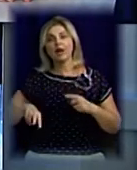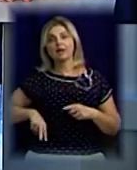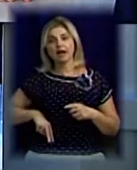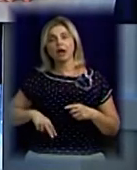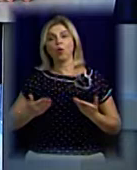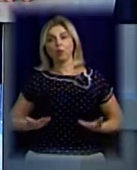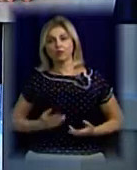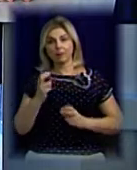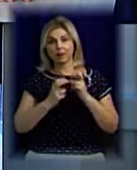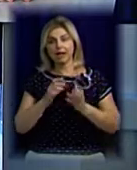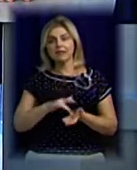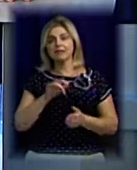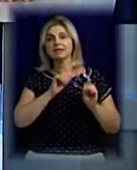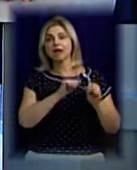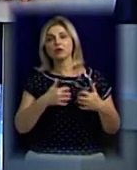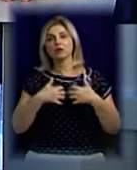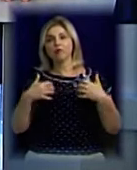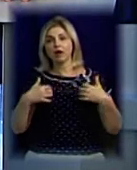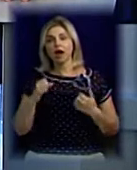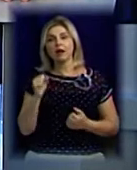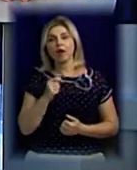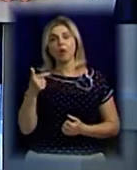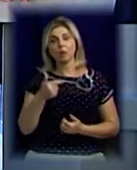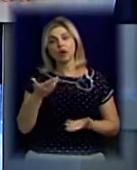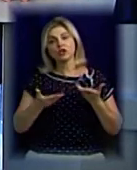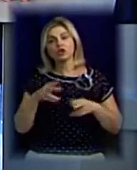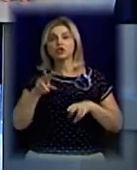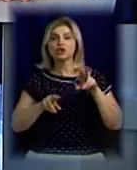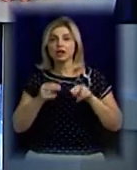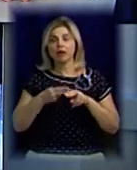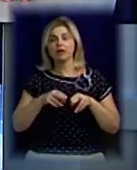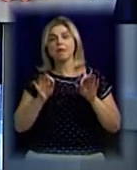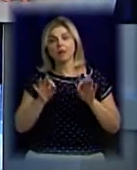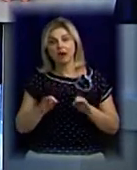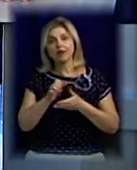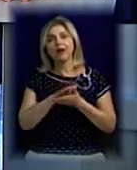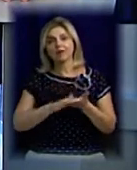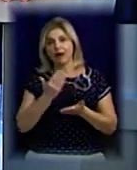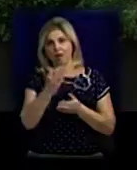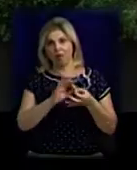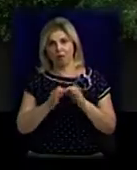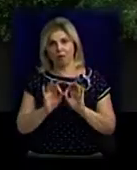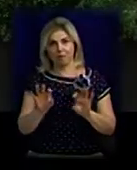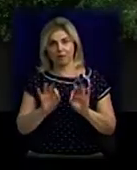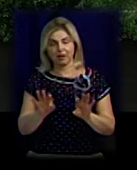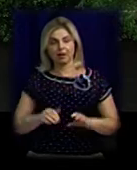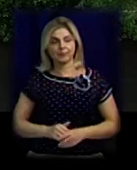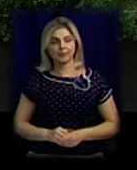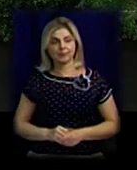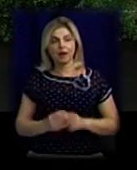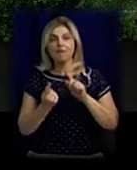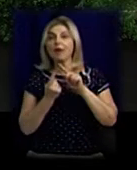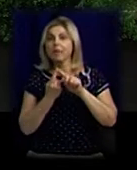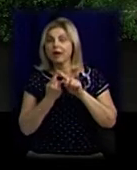підприємства «Центр захисту тварин» Олександр Голобродський? Чи вважає він його правомірним? Далі – його коментар. По